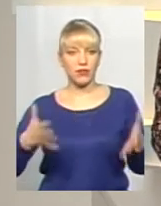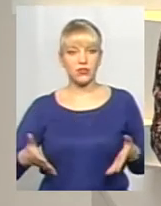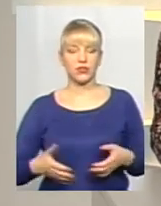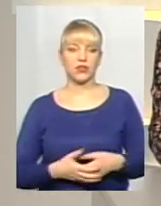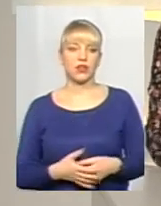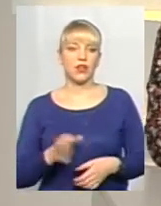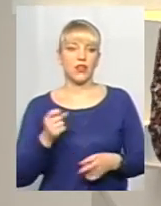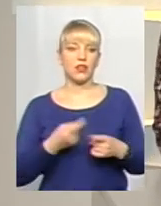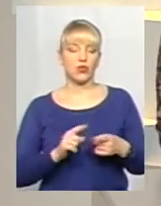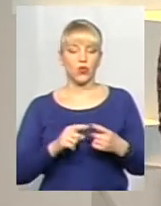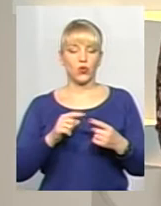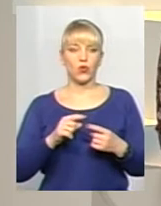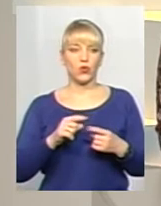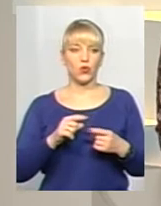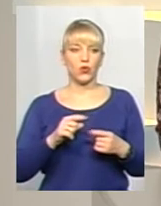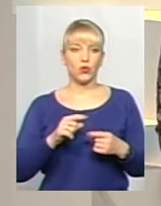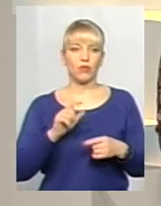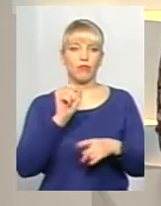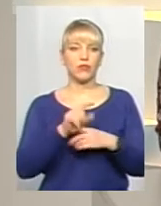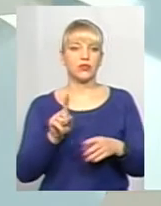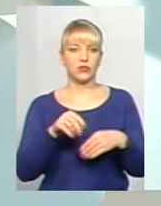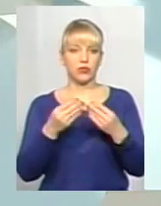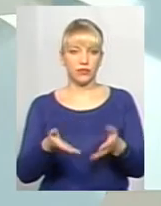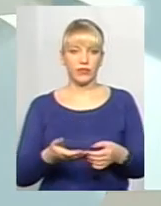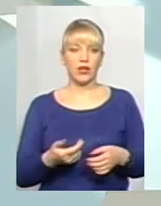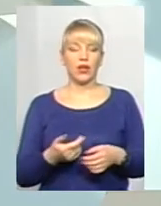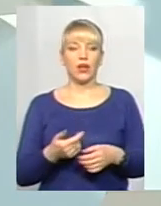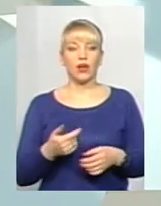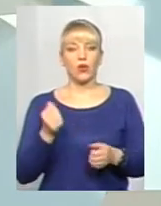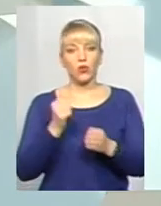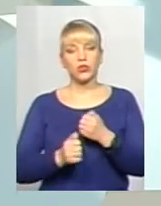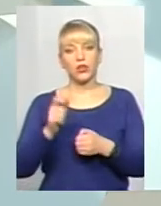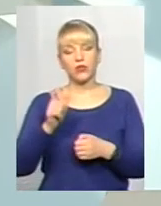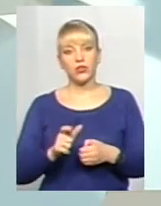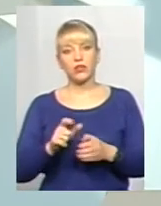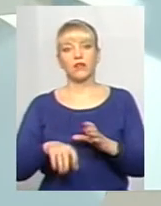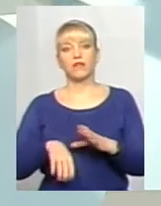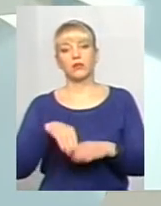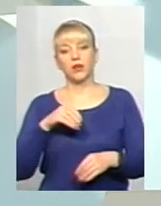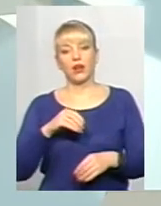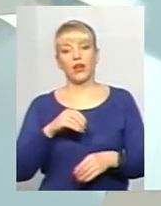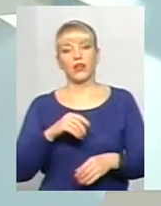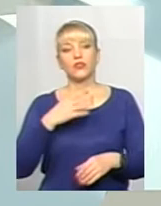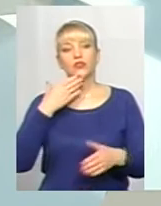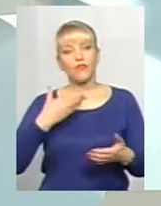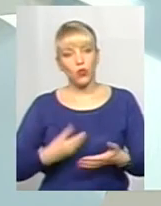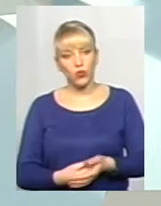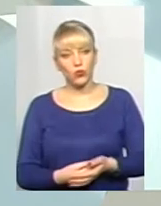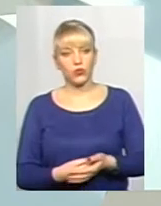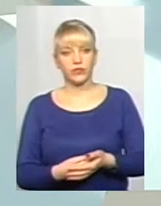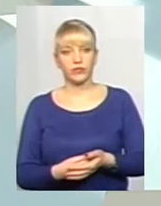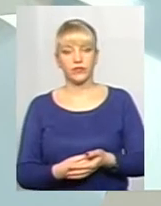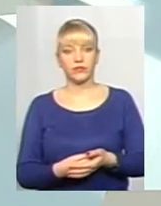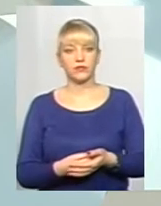ту місію, яка на неї покладена. Ну, кожна людина вибирає свою, як кажуть,